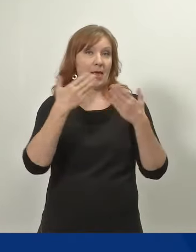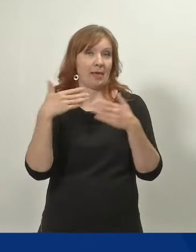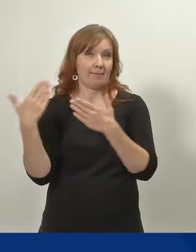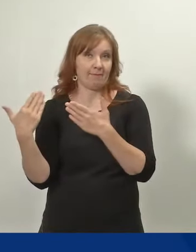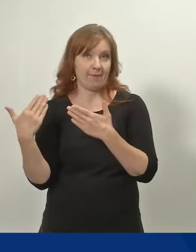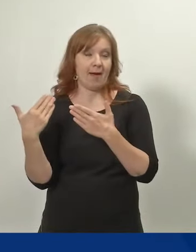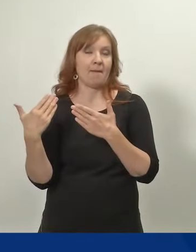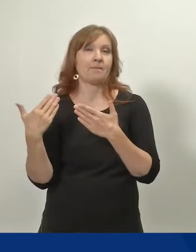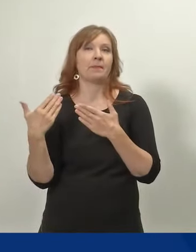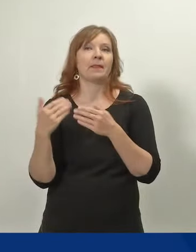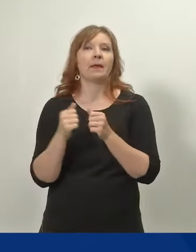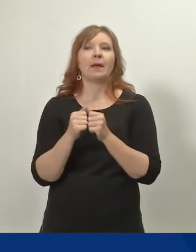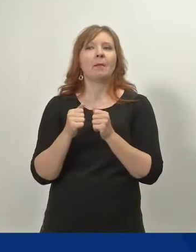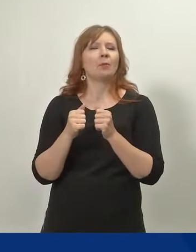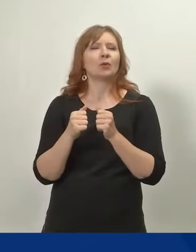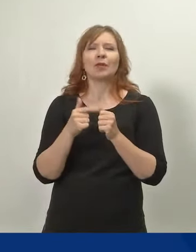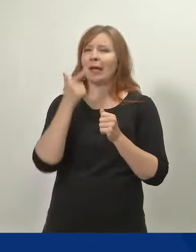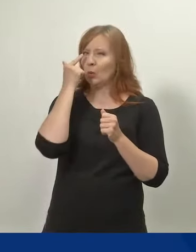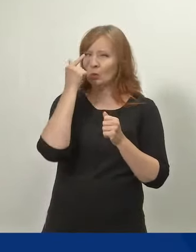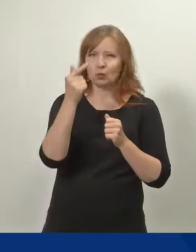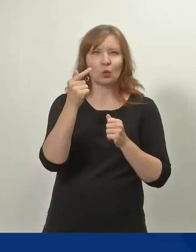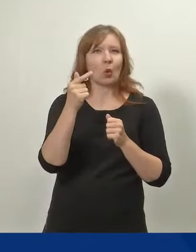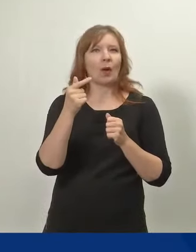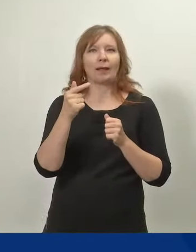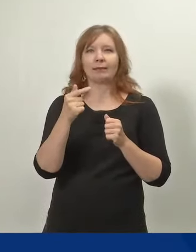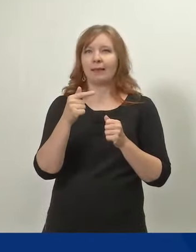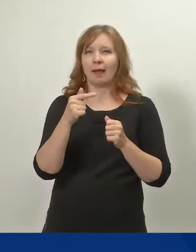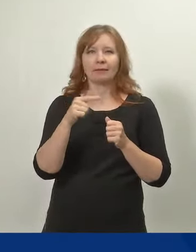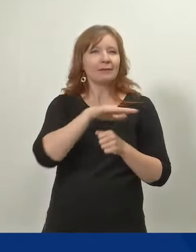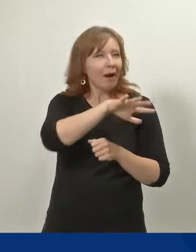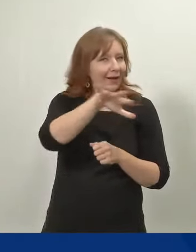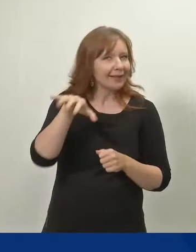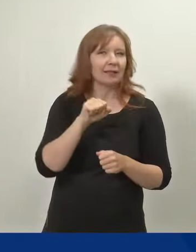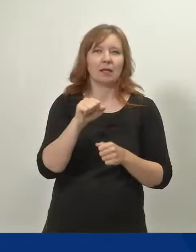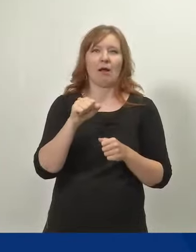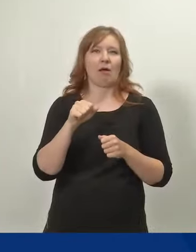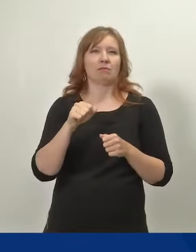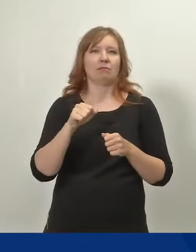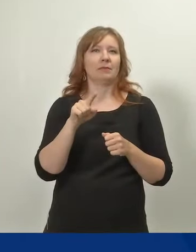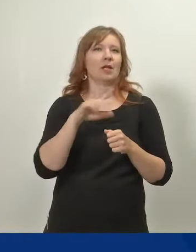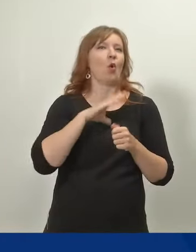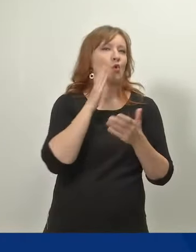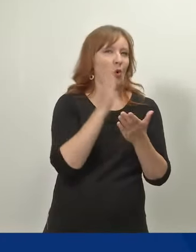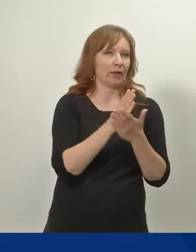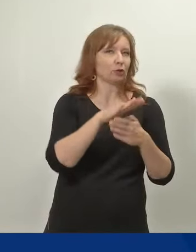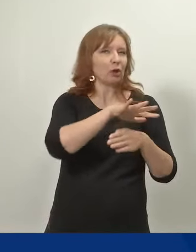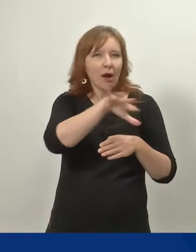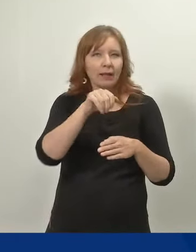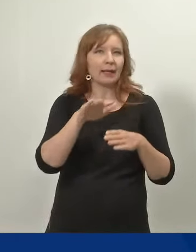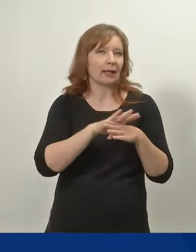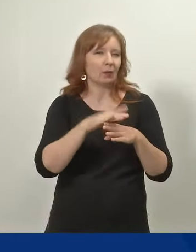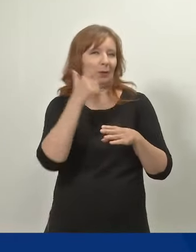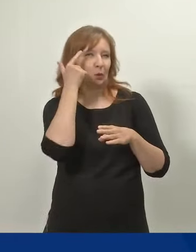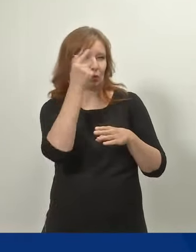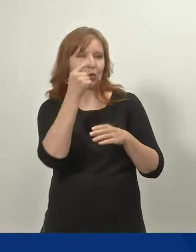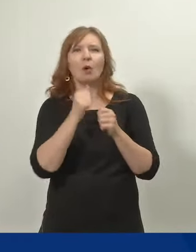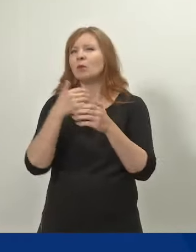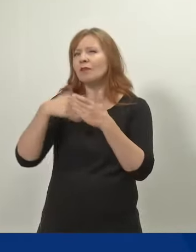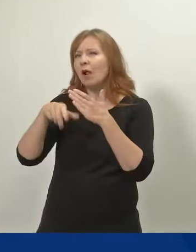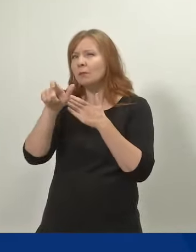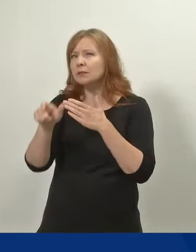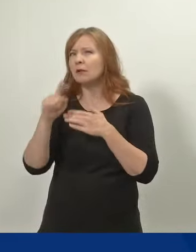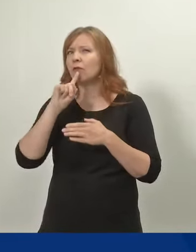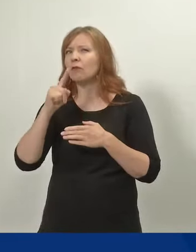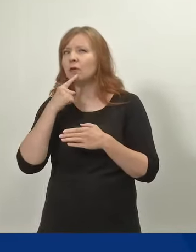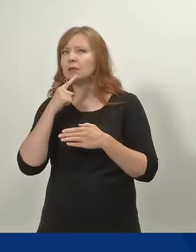että niitä käytettäisiin täysimääräisesti. Mutta ehkä valmistelija voi vastata siihen, että mikä se on